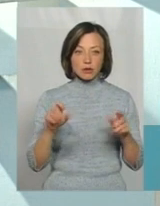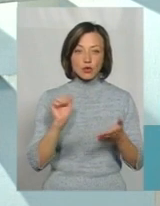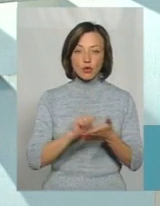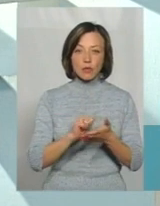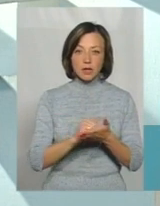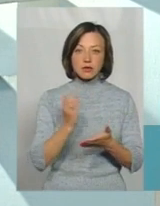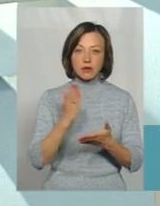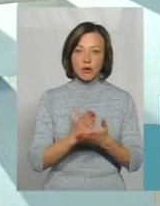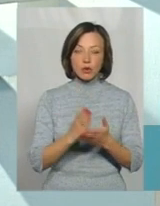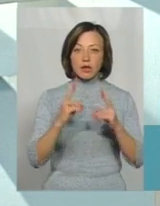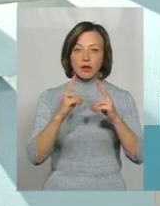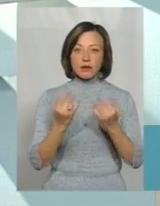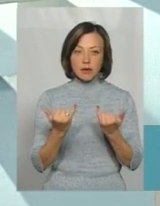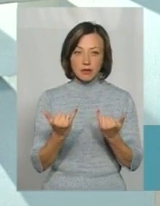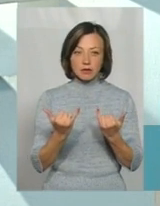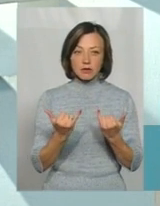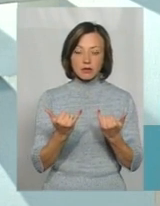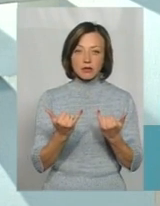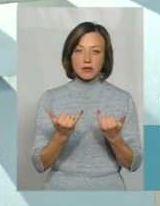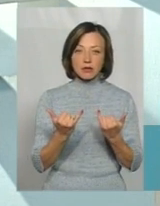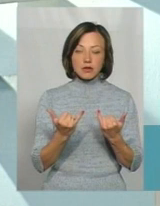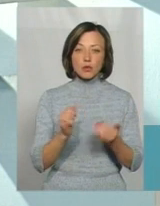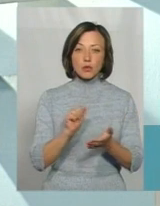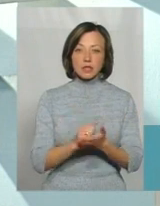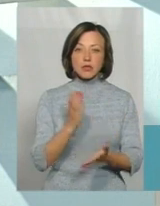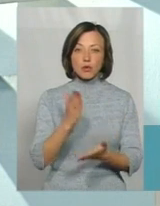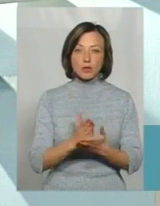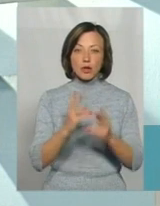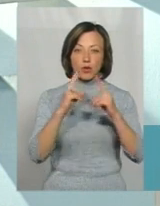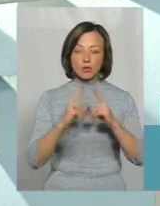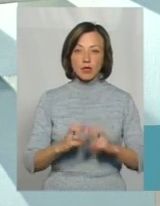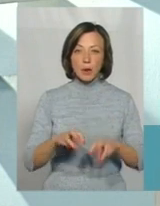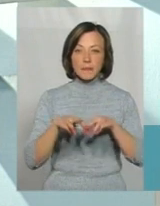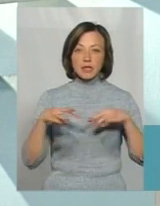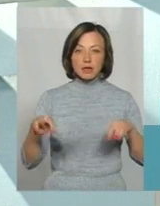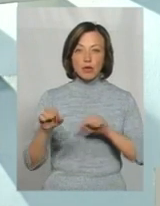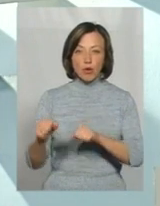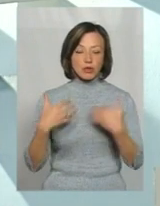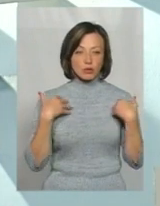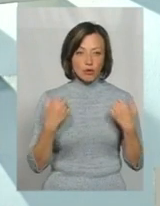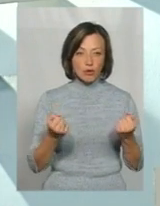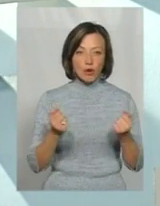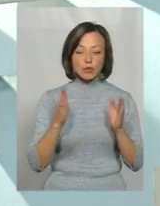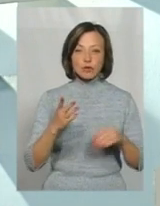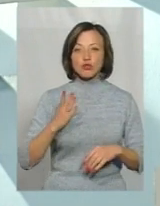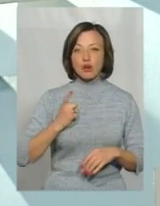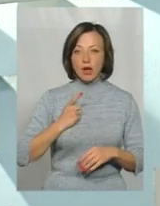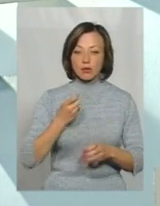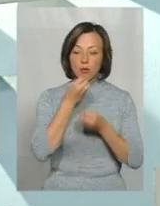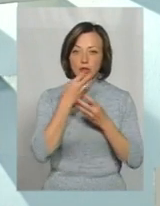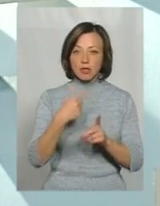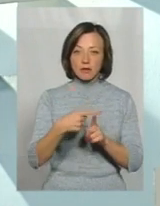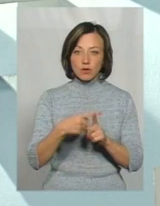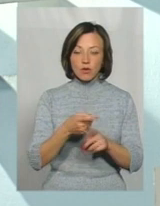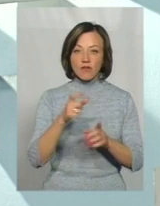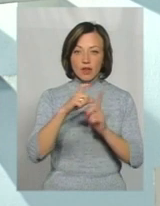документи знаходяться наразі, на сьогодній момент, документи знаходяться на розгляді Міністерства охорони здоров'я. Будемо чекати позитивну відповідь.